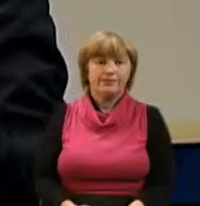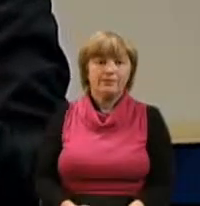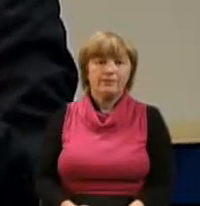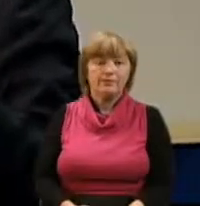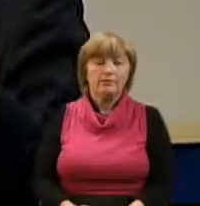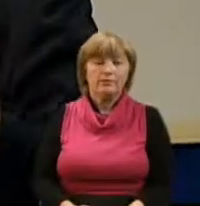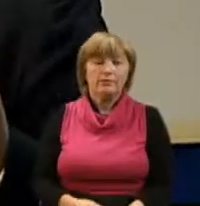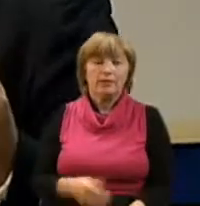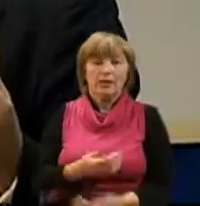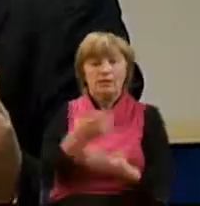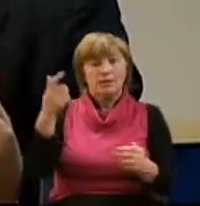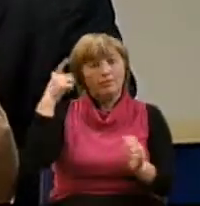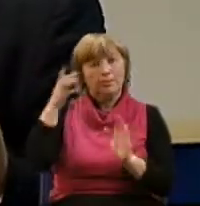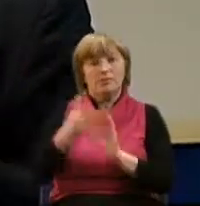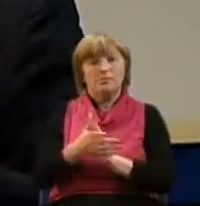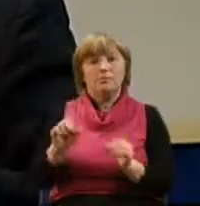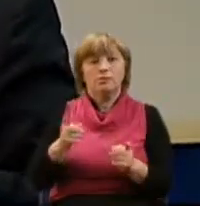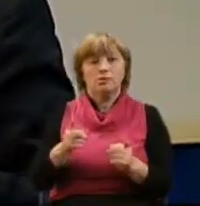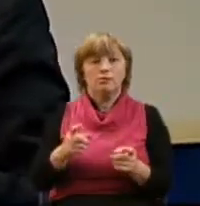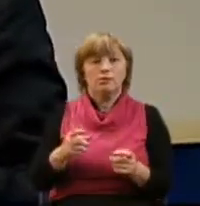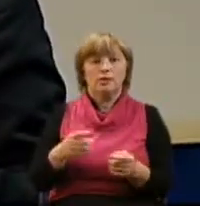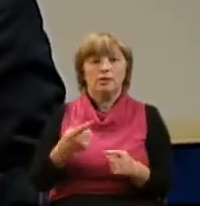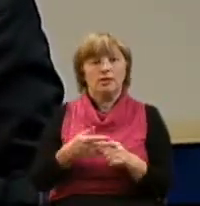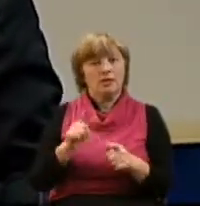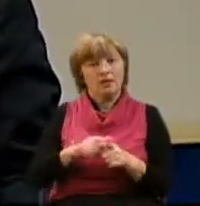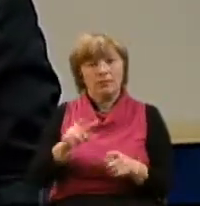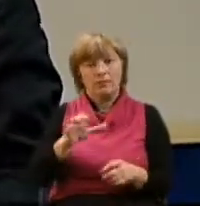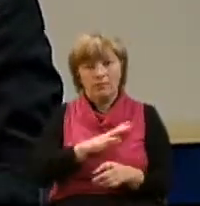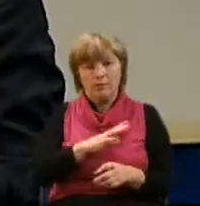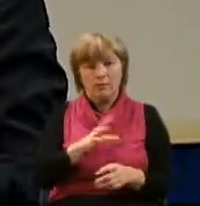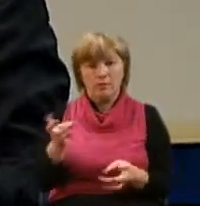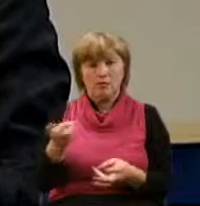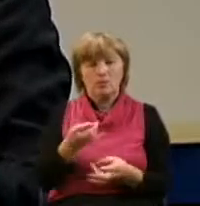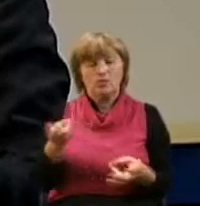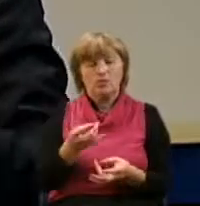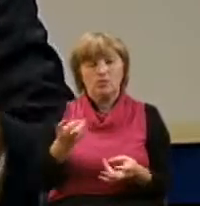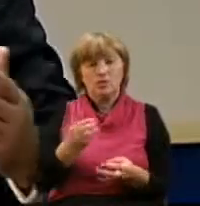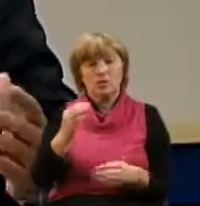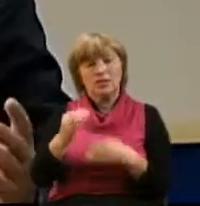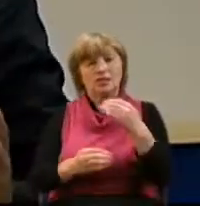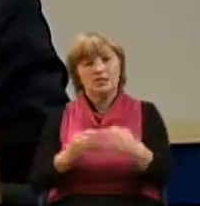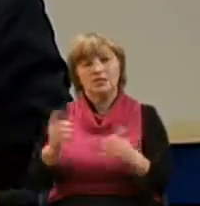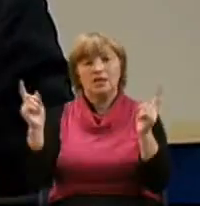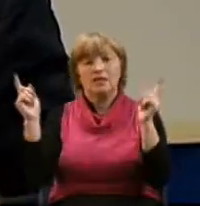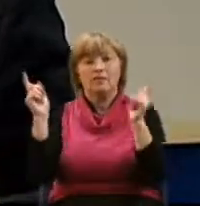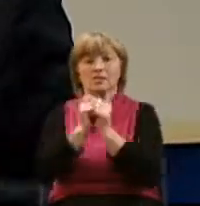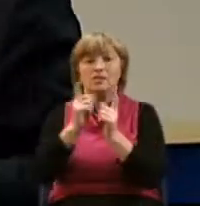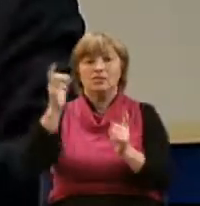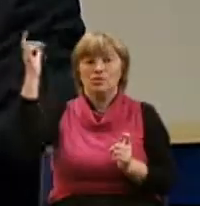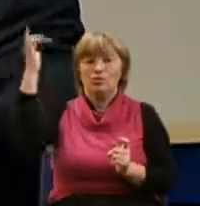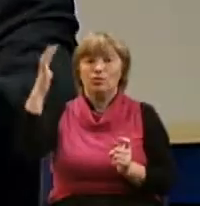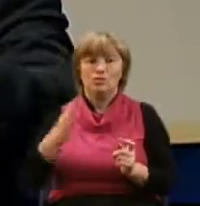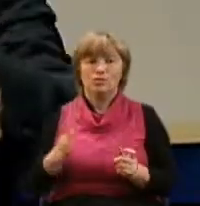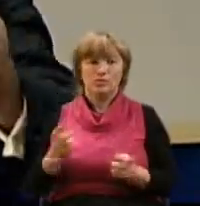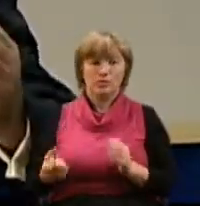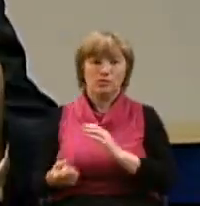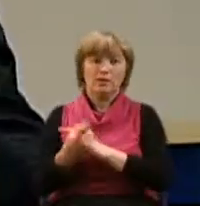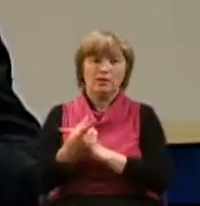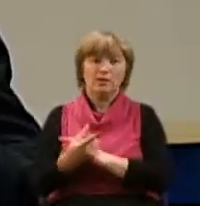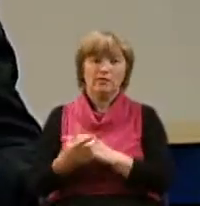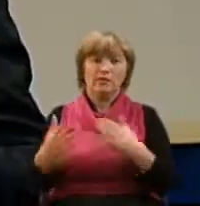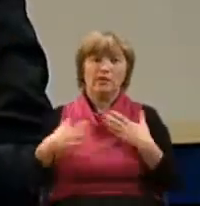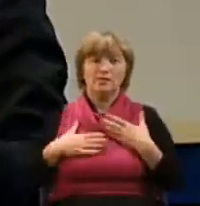И мы понимаем, что для того, чтобы это происходило, нам нужно идти навстречу Господу и проявлять